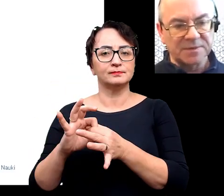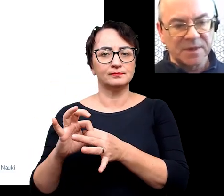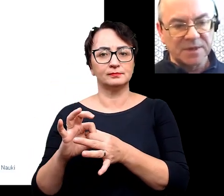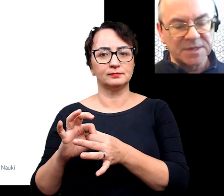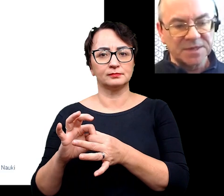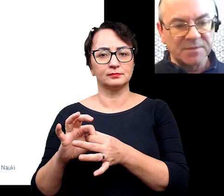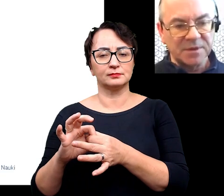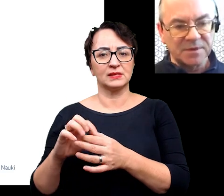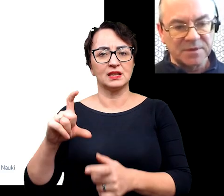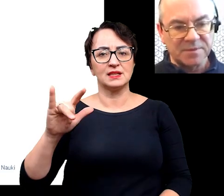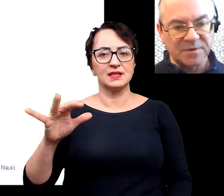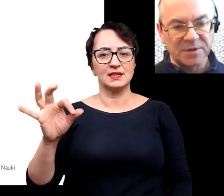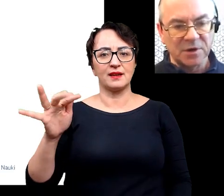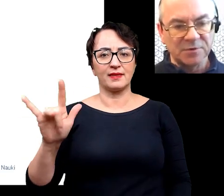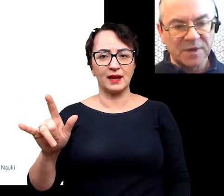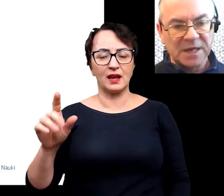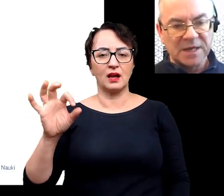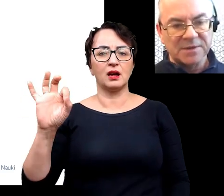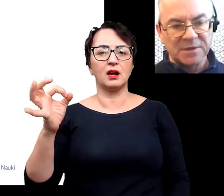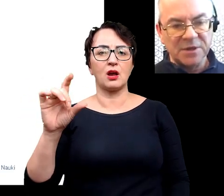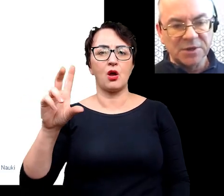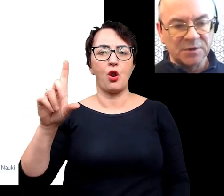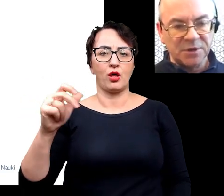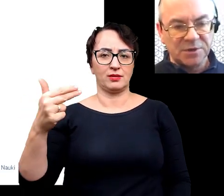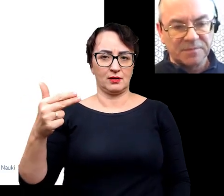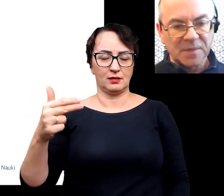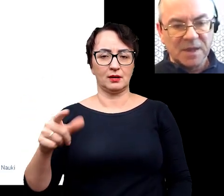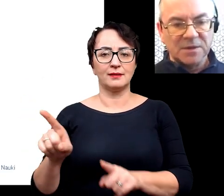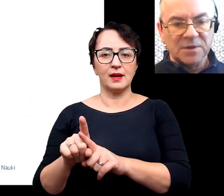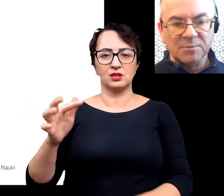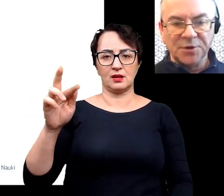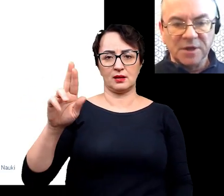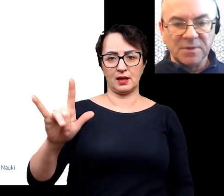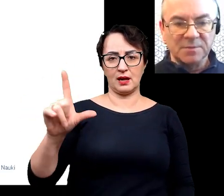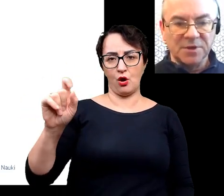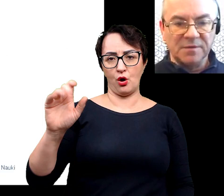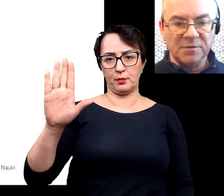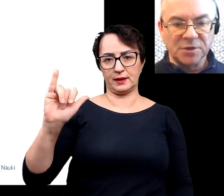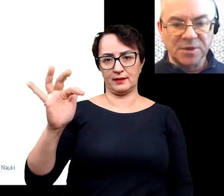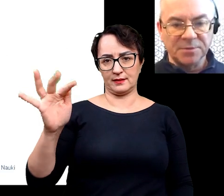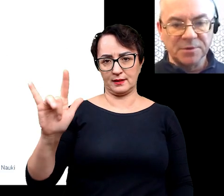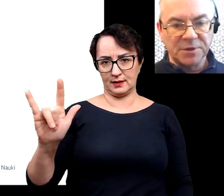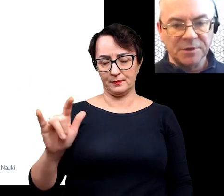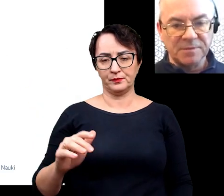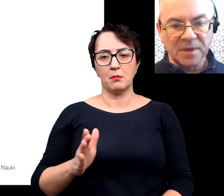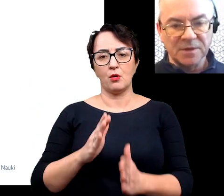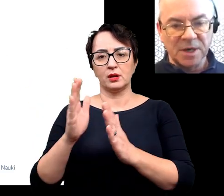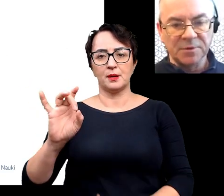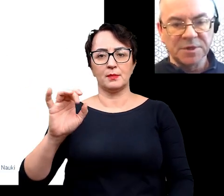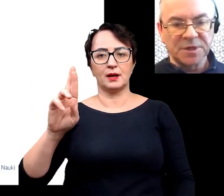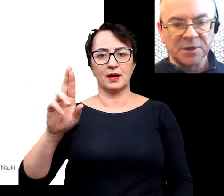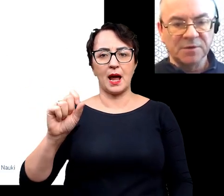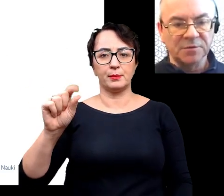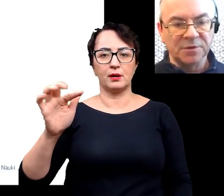z cystami pewnych glonów, i trylobity. Potem pojawiły się graptolity.